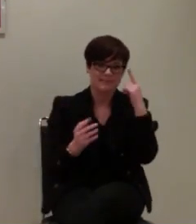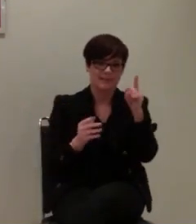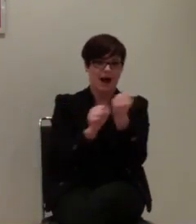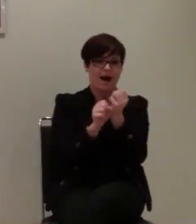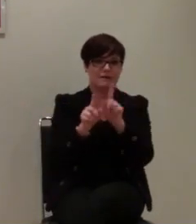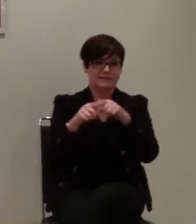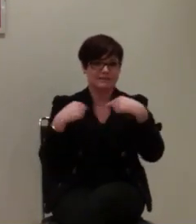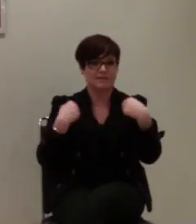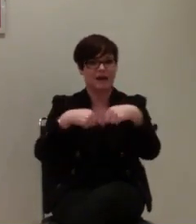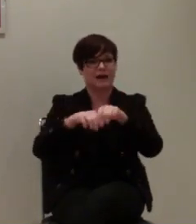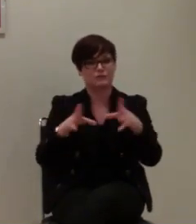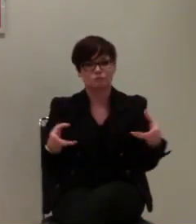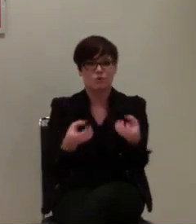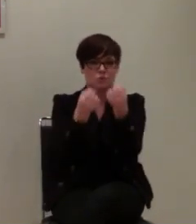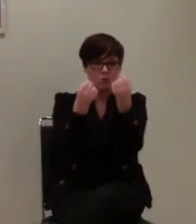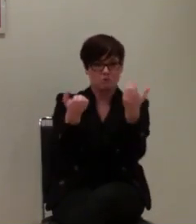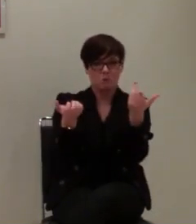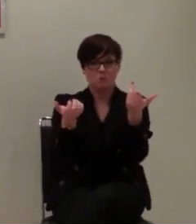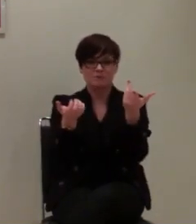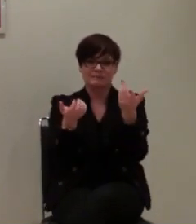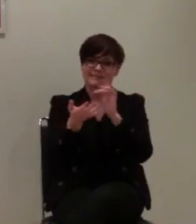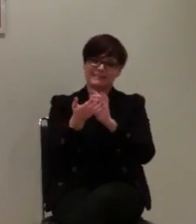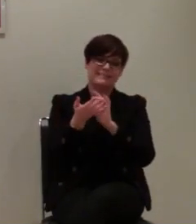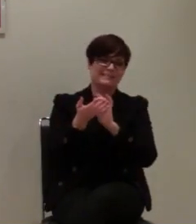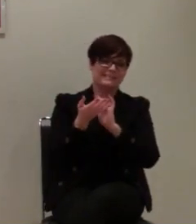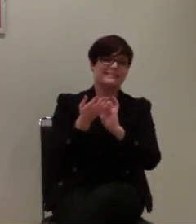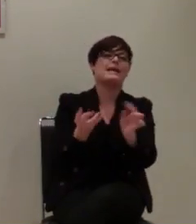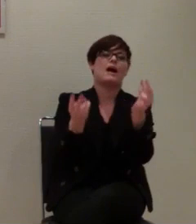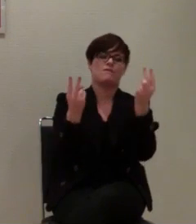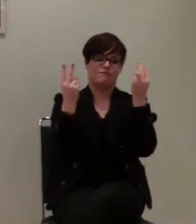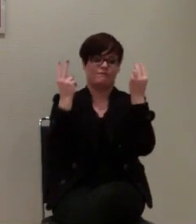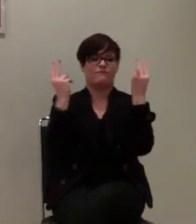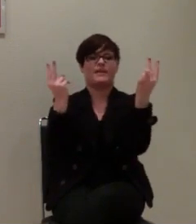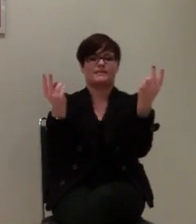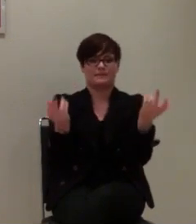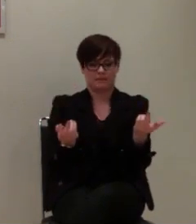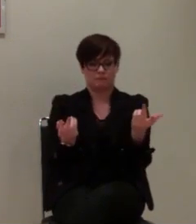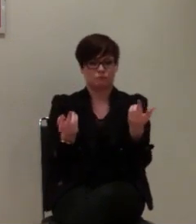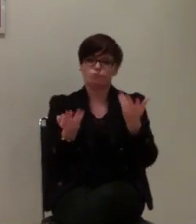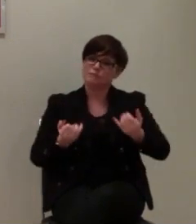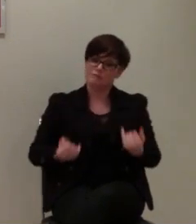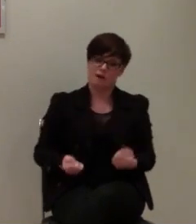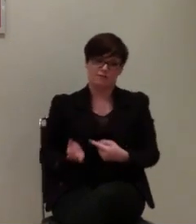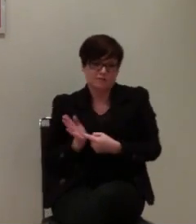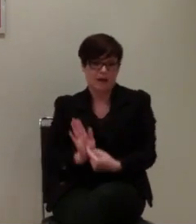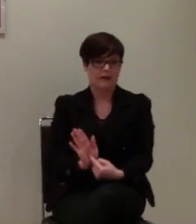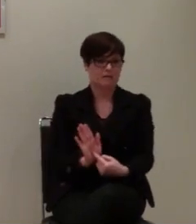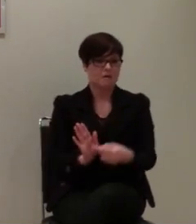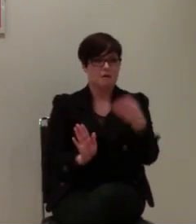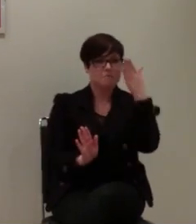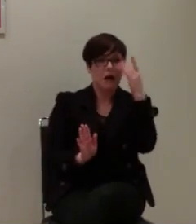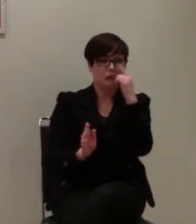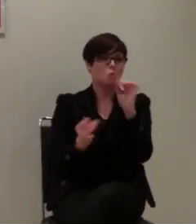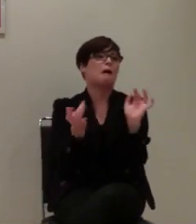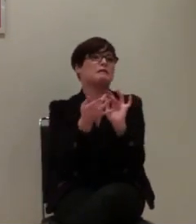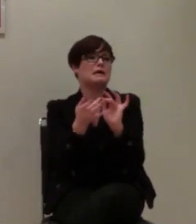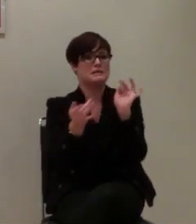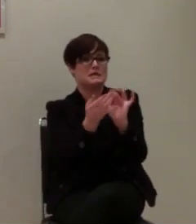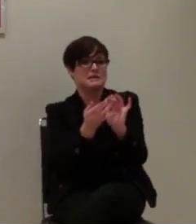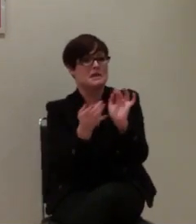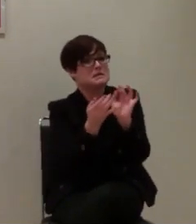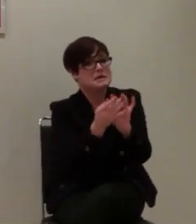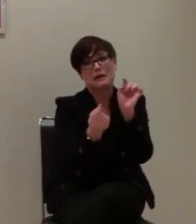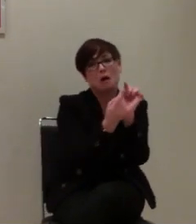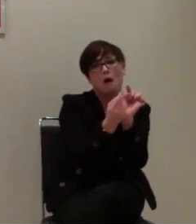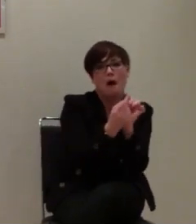Arbeitskreises für sie war sehr wichtig, weil wir dann mit auch zeigen können, dass die Piraten eben nicht nur Internet können und nicht nur streiten